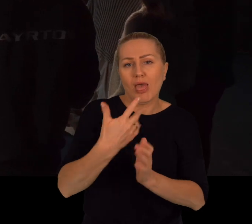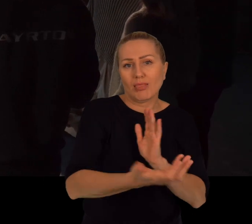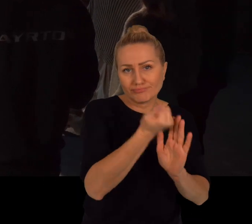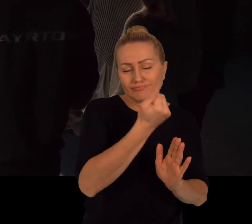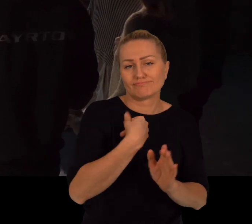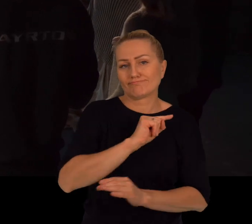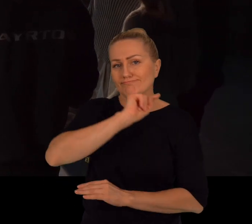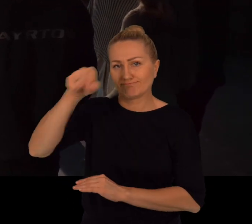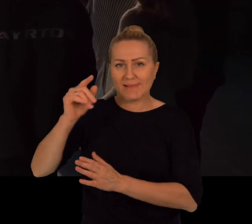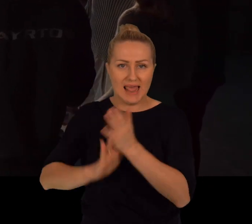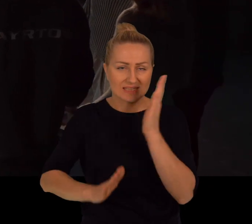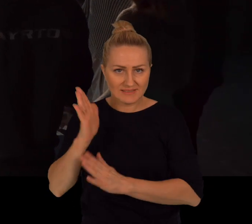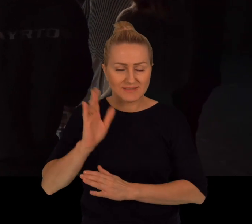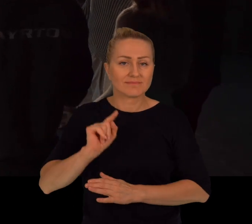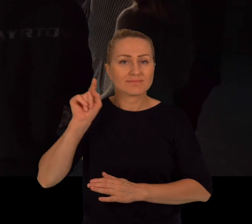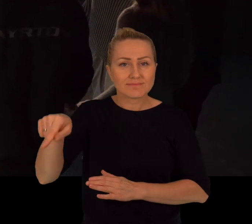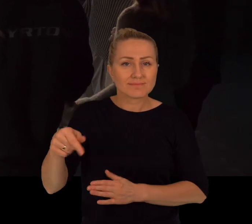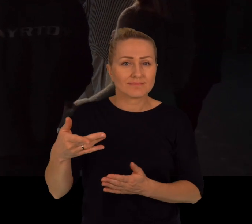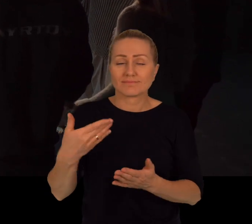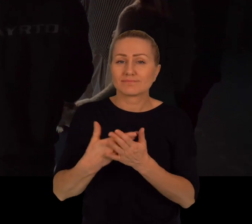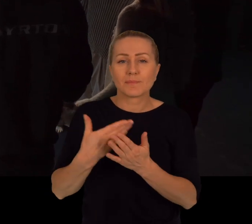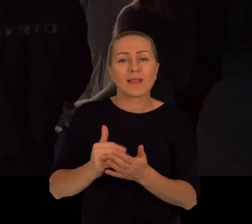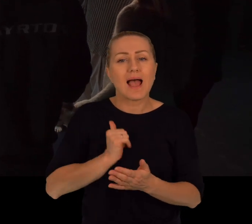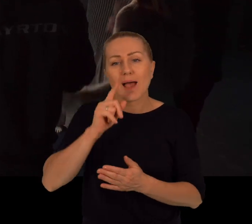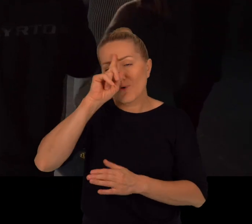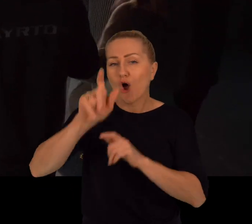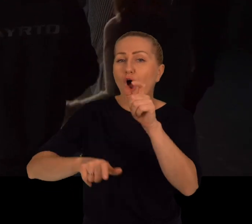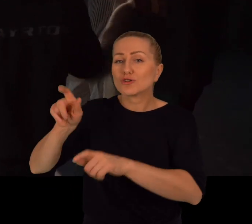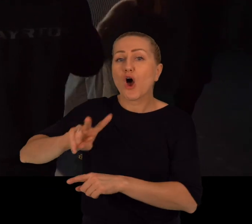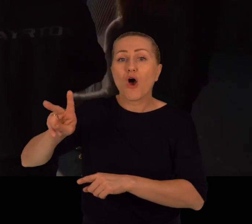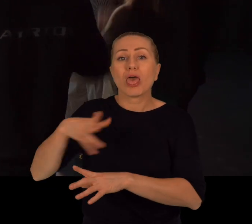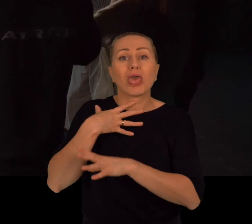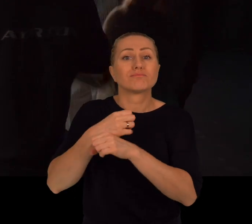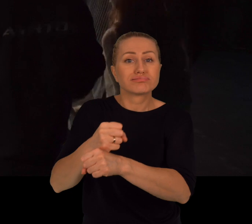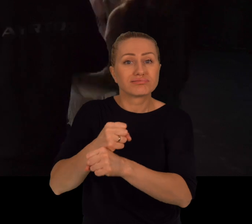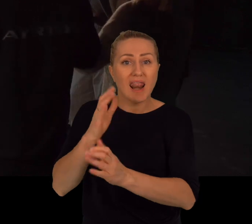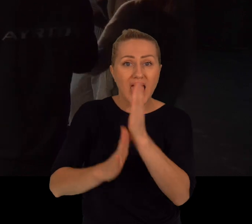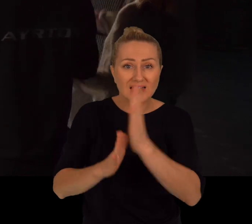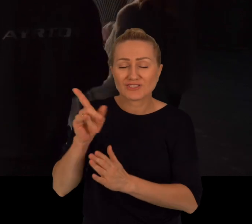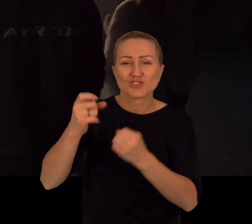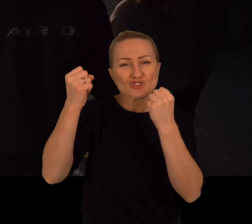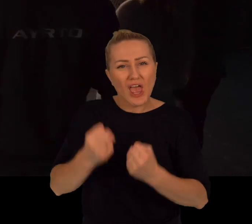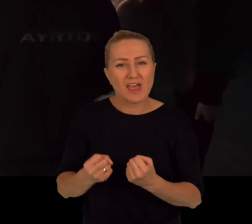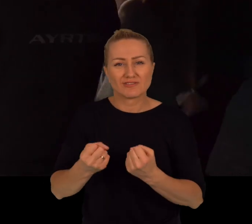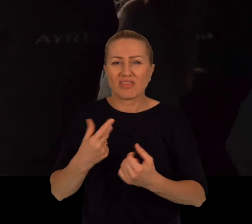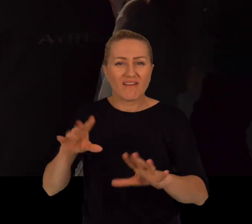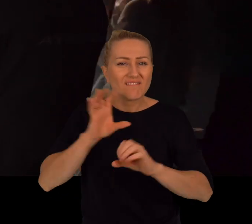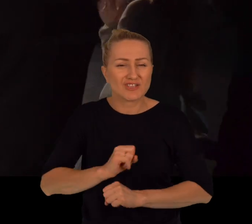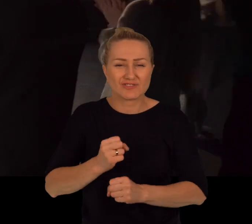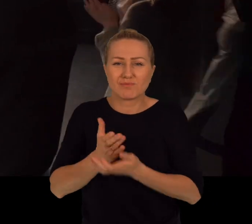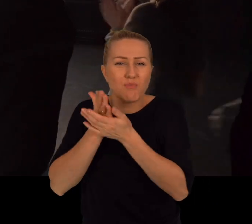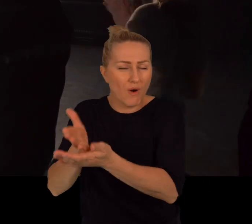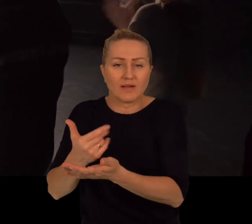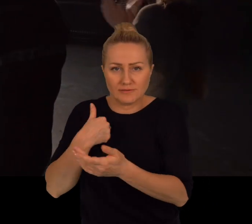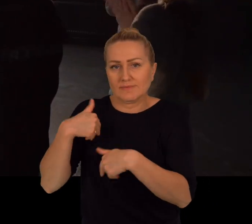wychodzimy do lasu, żeby te osoby, które utknęły w lesie i ciężko jest im sobie poradzić,